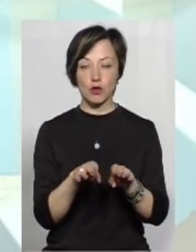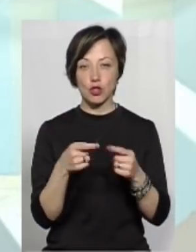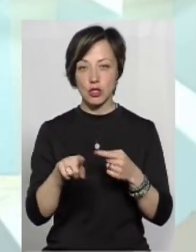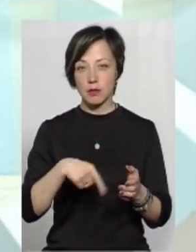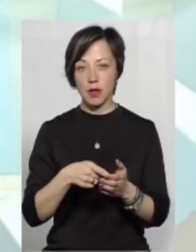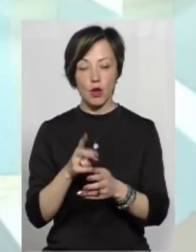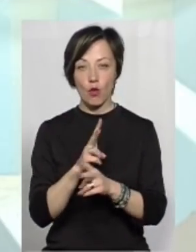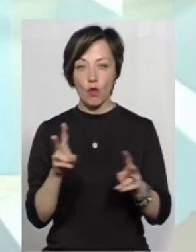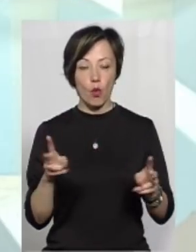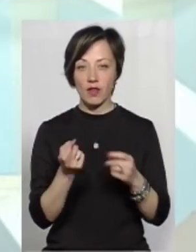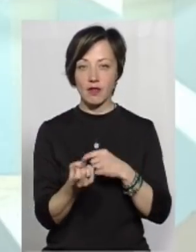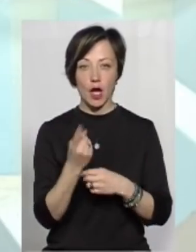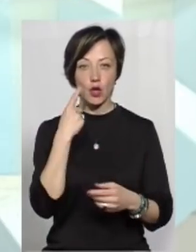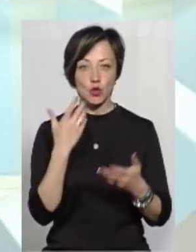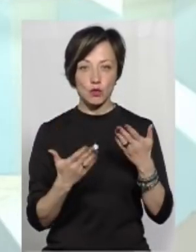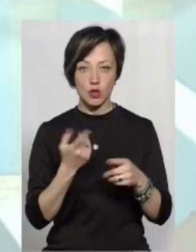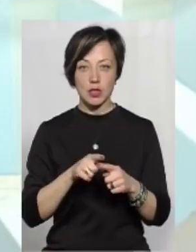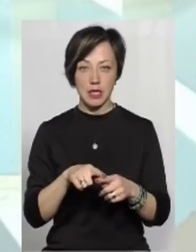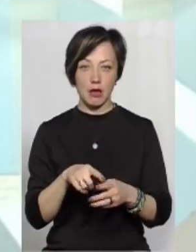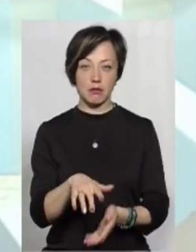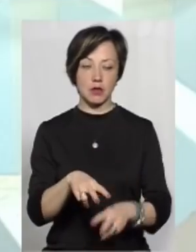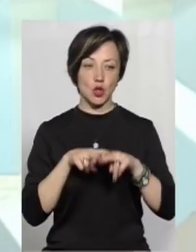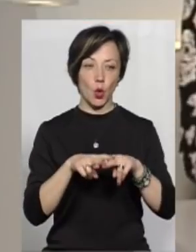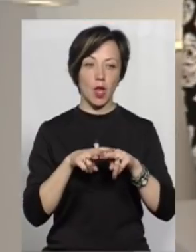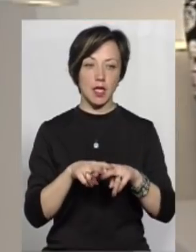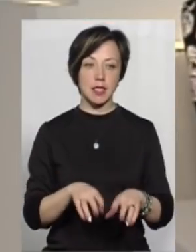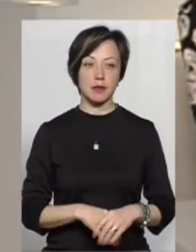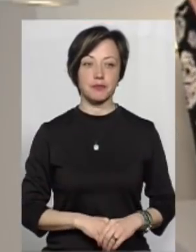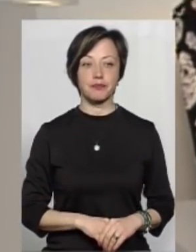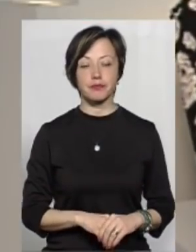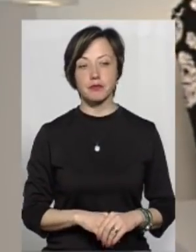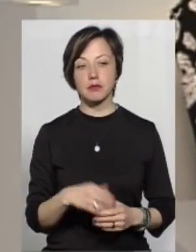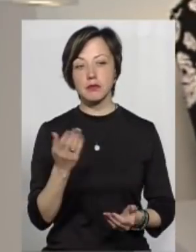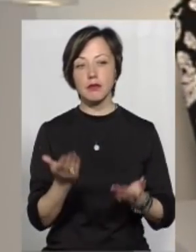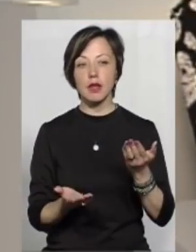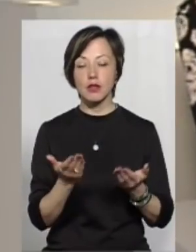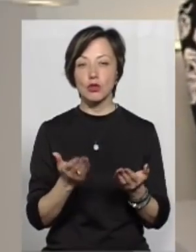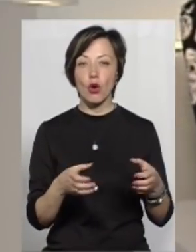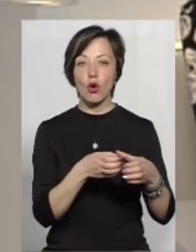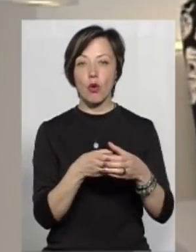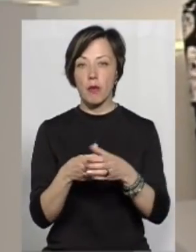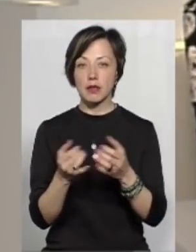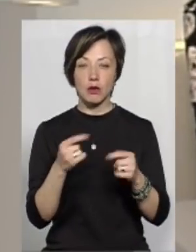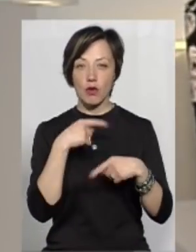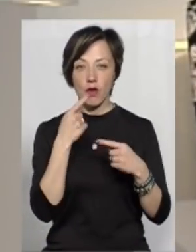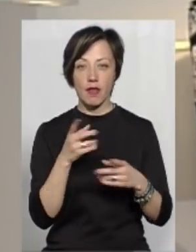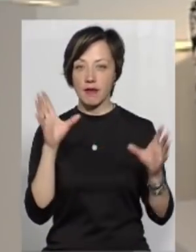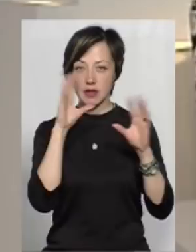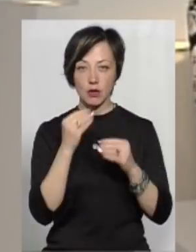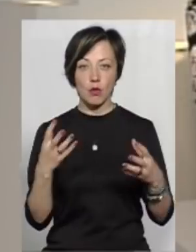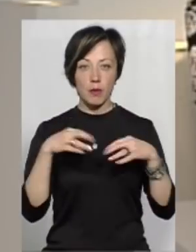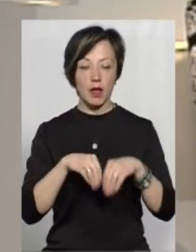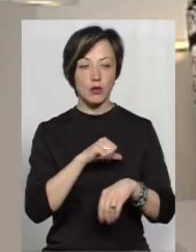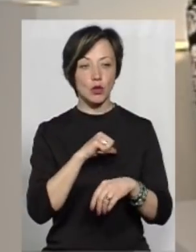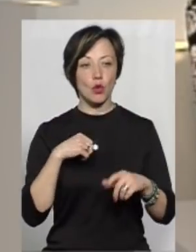ні в кого не винивукає сумніву, що це столиця. А якщо громади, про які ми зараз говоримо, не встигнуть, не об'єднаються